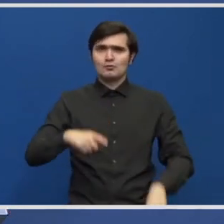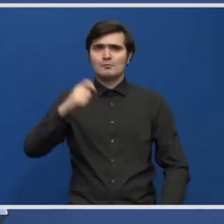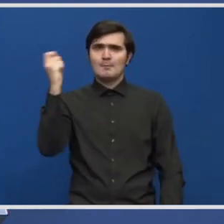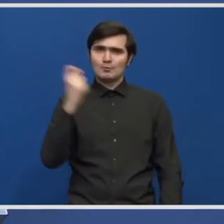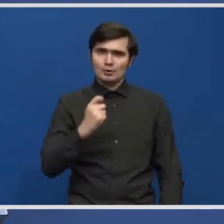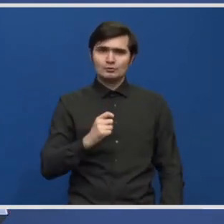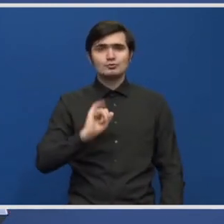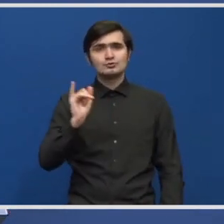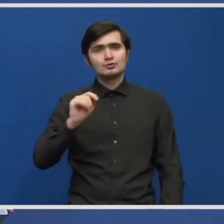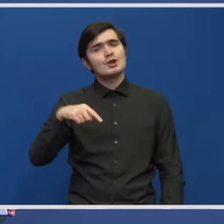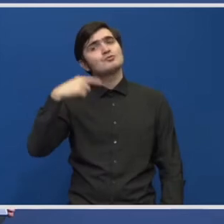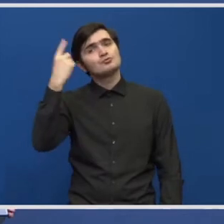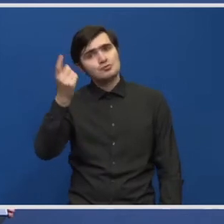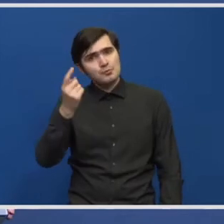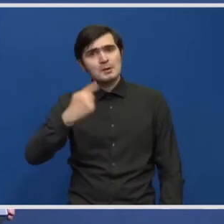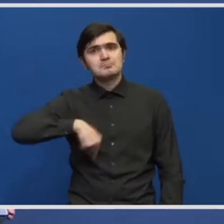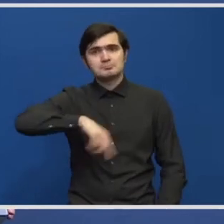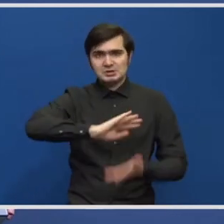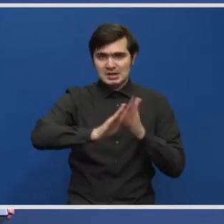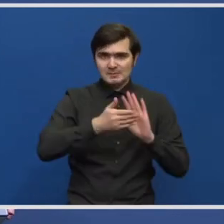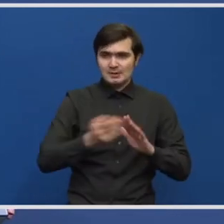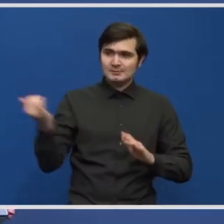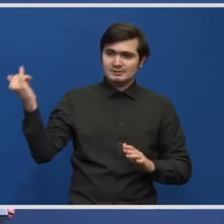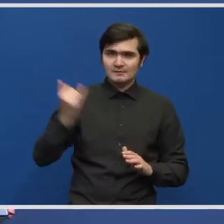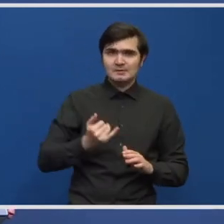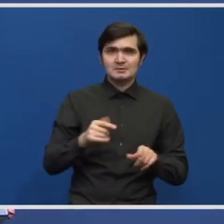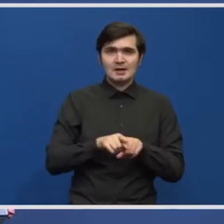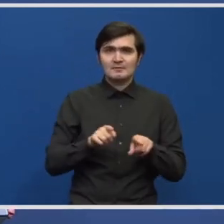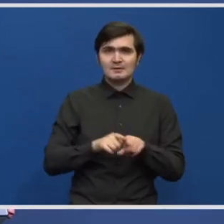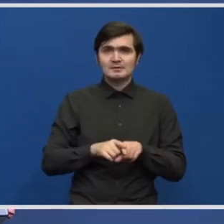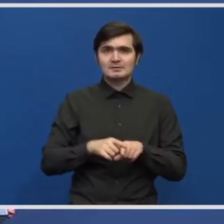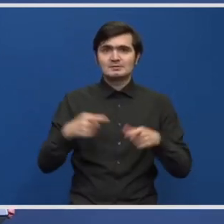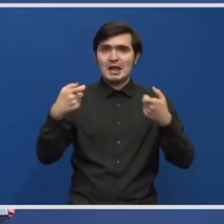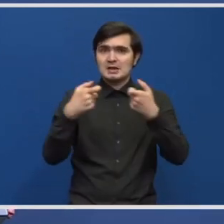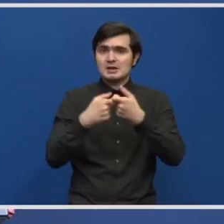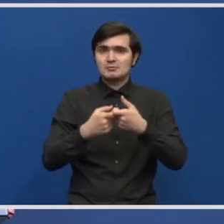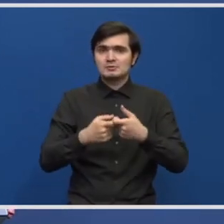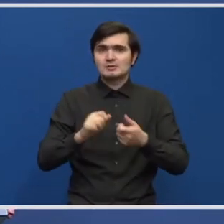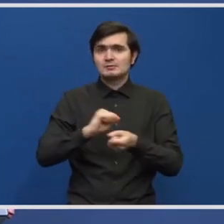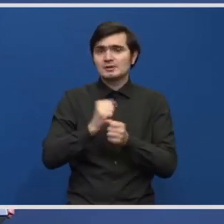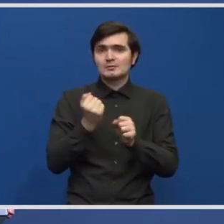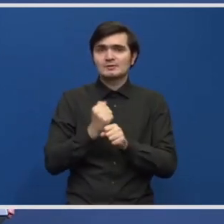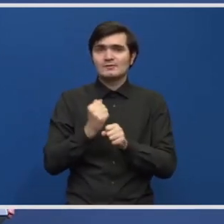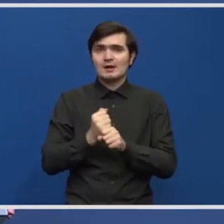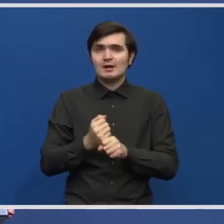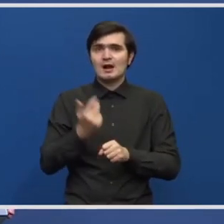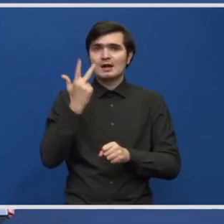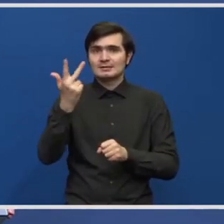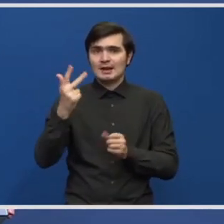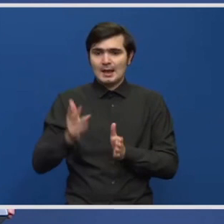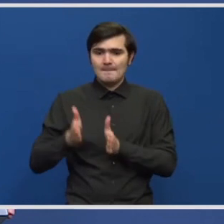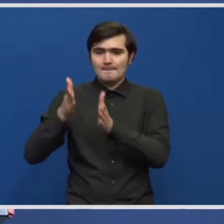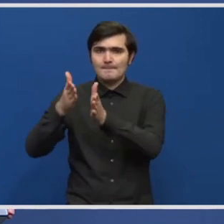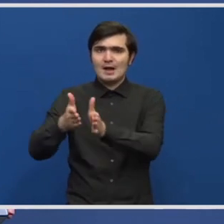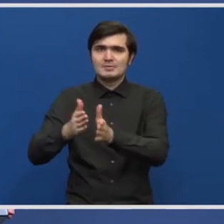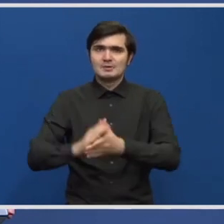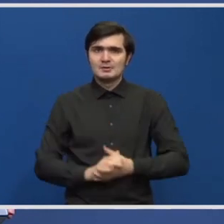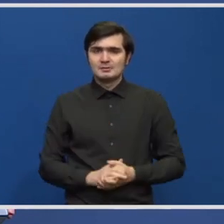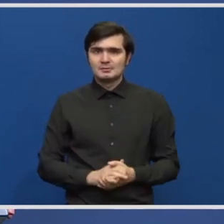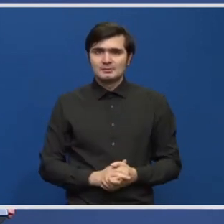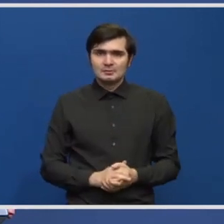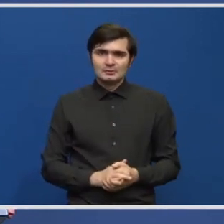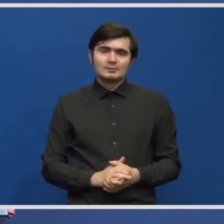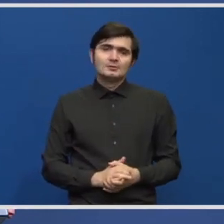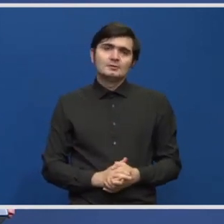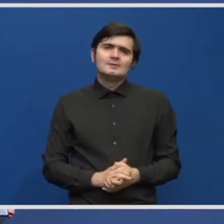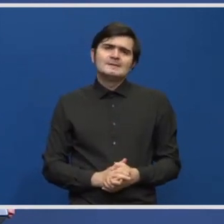vor fi după noi, să aibă un proiect gata, pregătit, sau poate chiar să-l lasăm în execuție. Mă refer la adăugarea celei de-a treia benzii și pe sectorul Moara Vlăsiei Dumbrava, deci până la